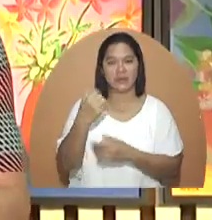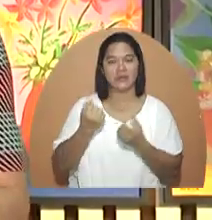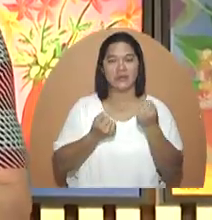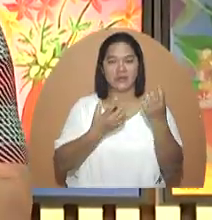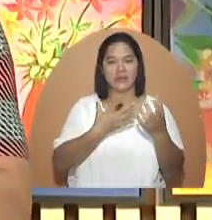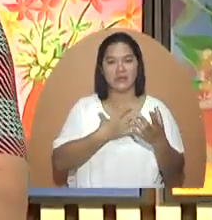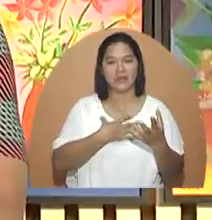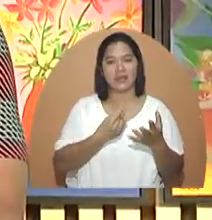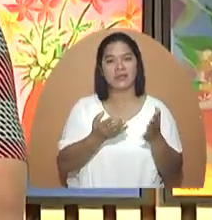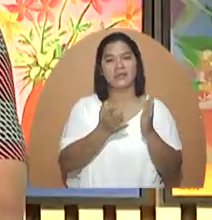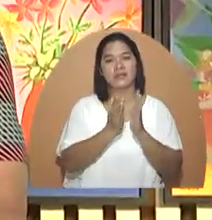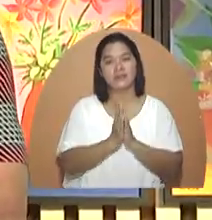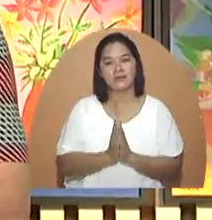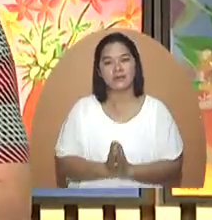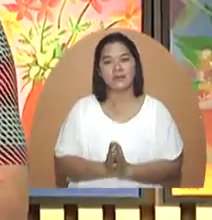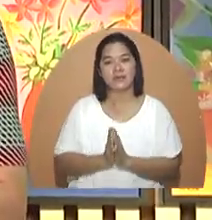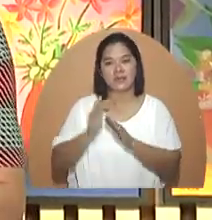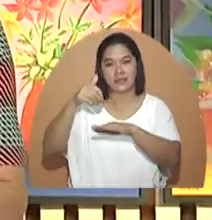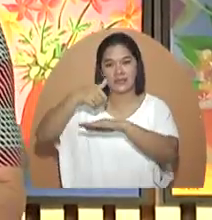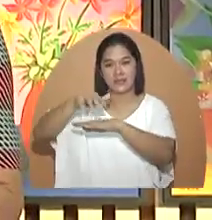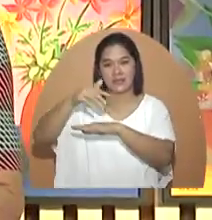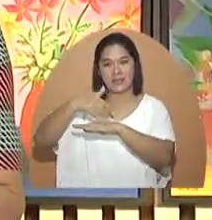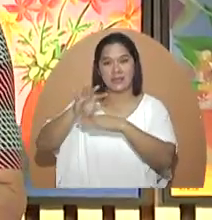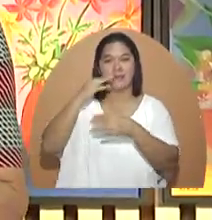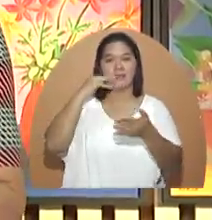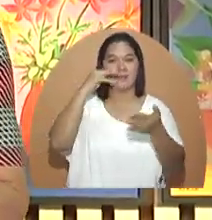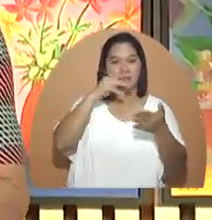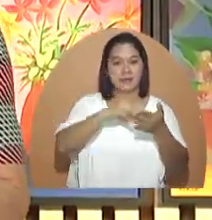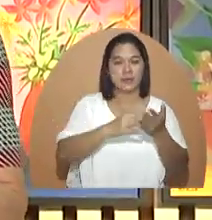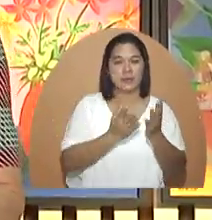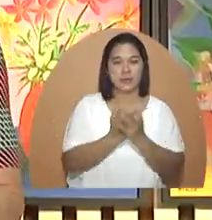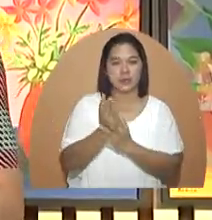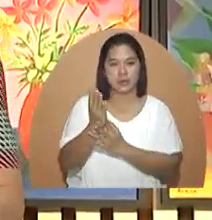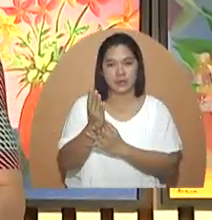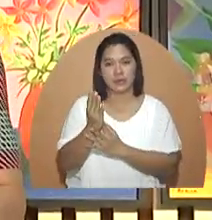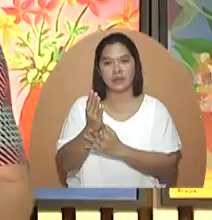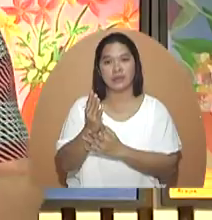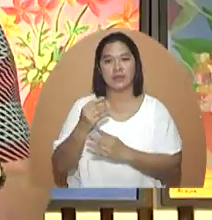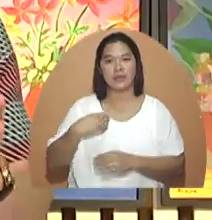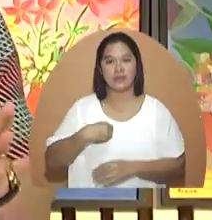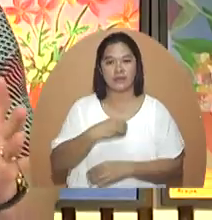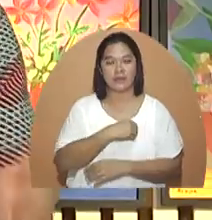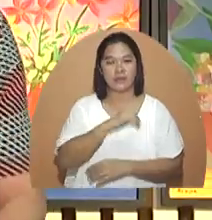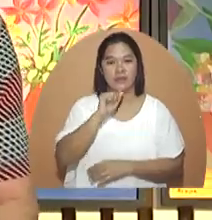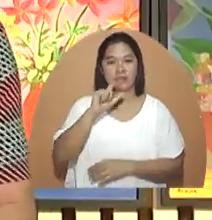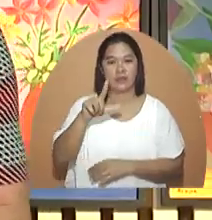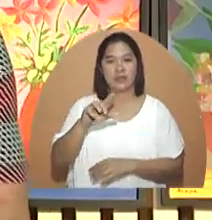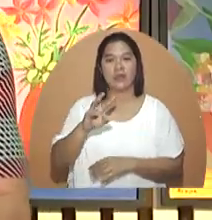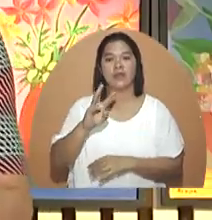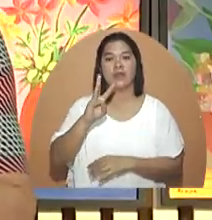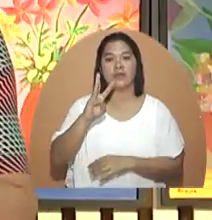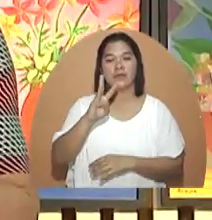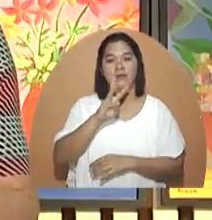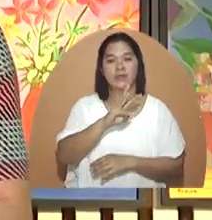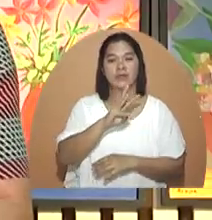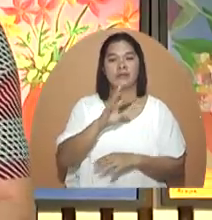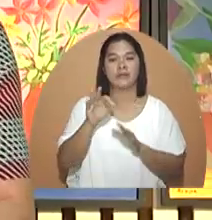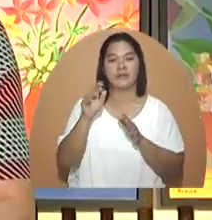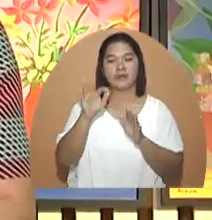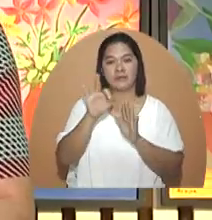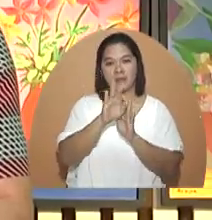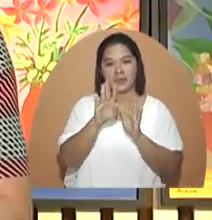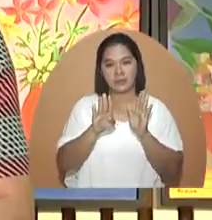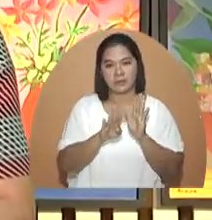kayong suggestion o gustong ipanawagan, magpadala kayo ng mensahe sa amin sa pamamagitan ng ating official website, sa ating